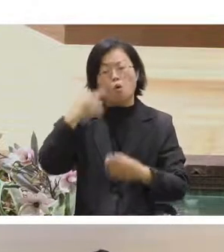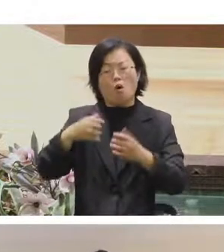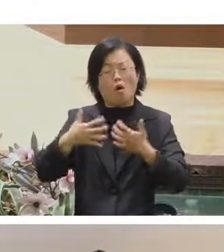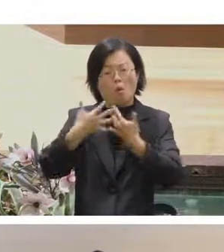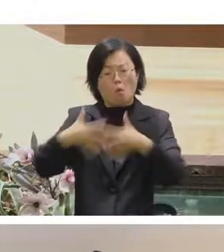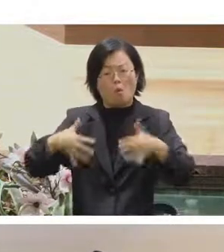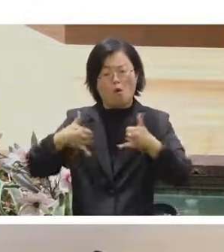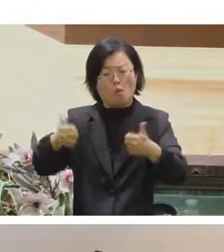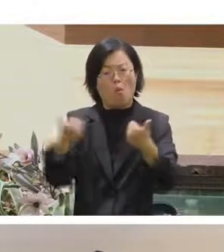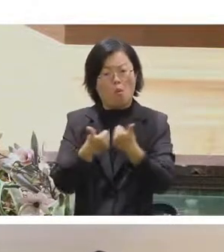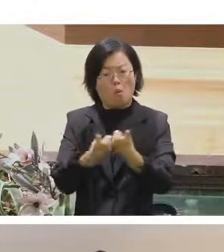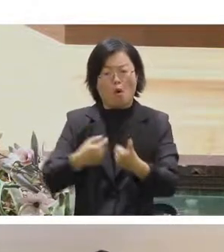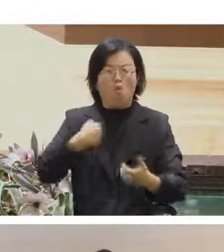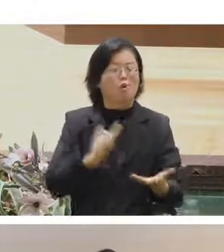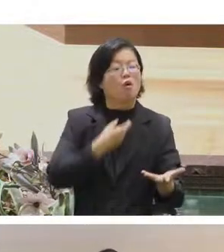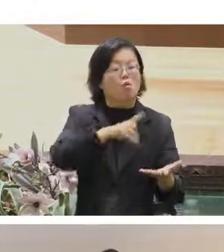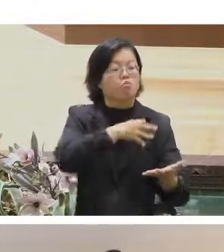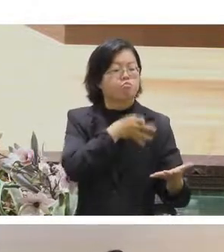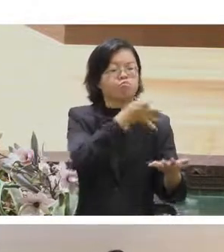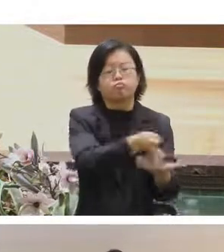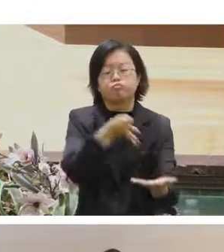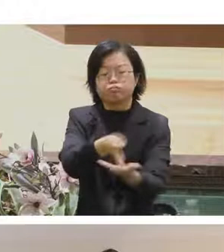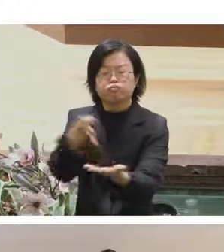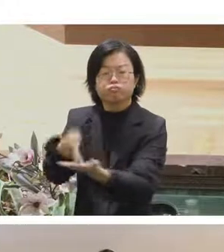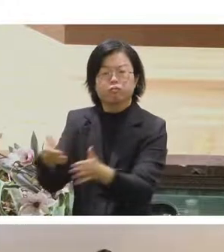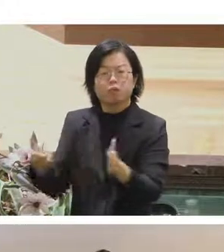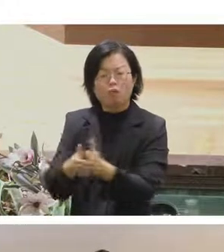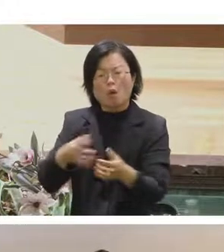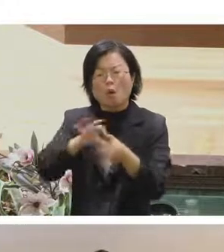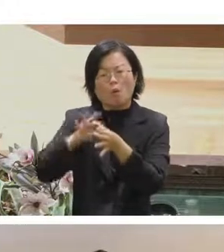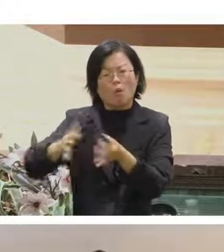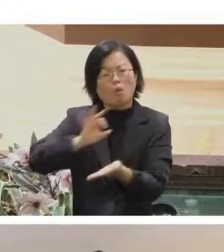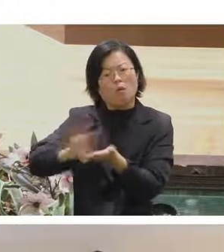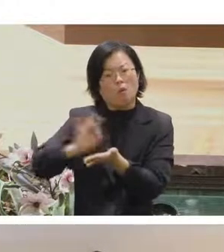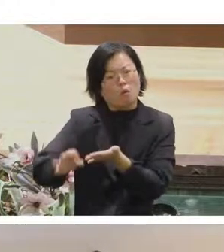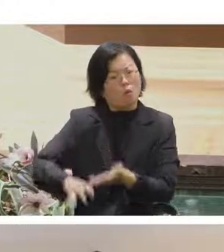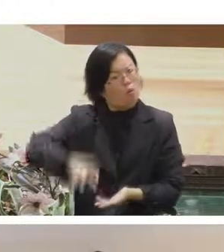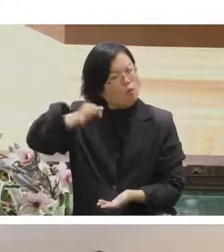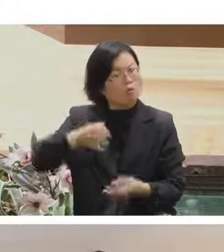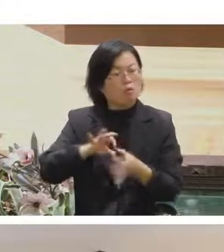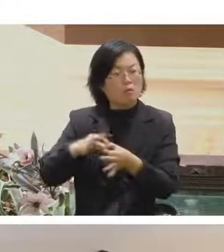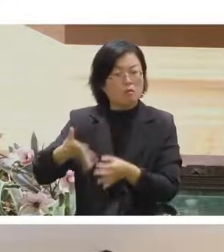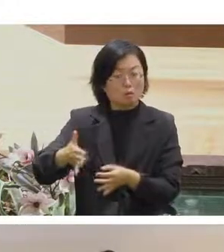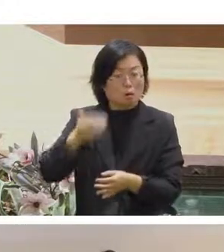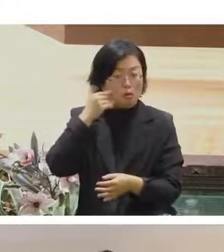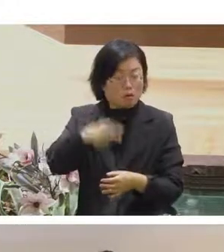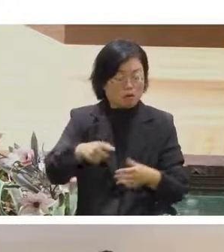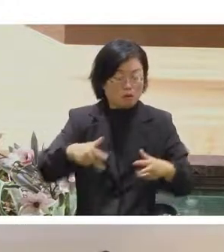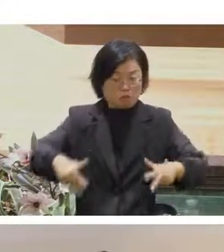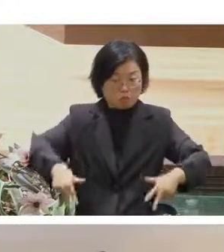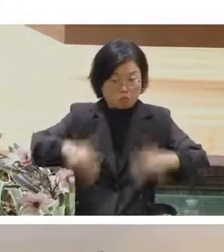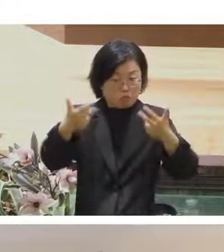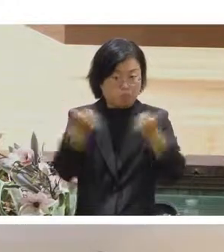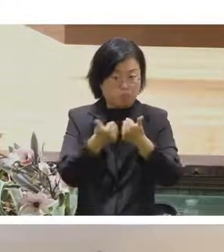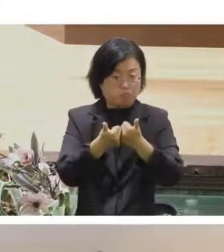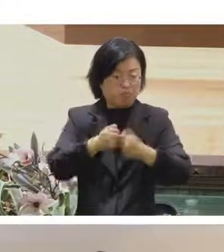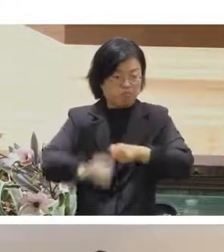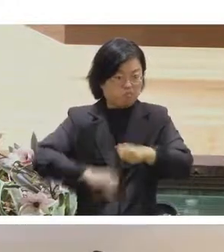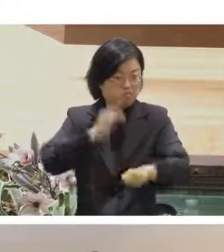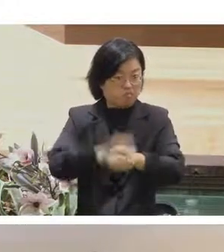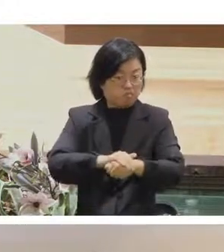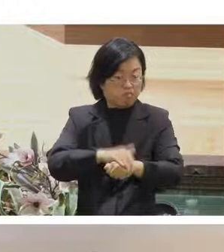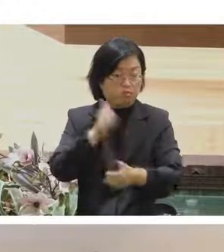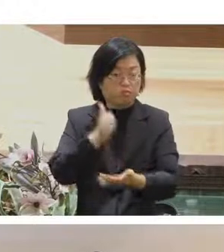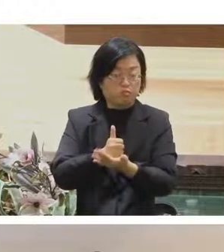好像成本比較高但其實如果希望我們的視訊會議要成功的話我們需要可能有專業的攝影團隊